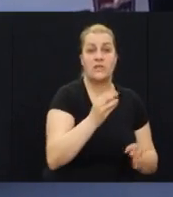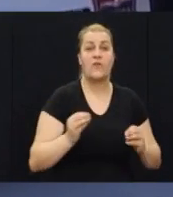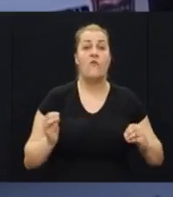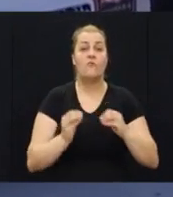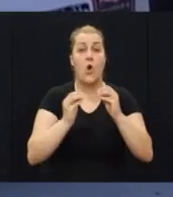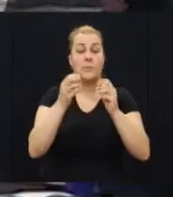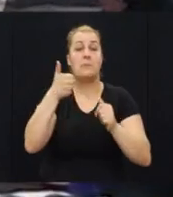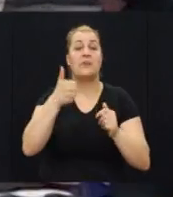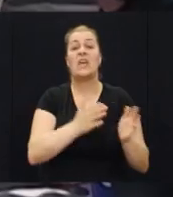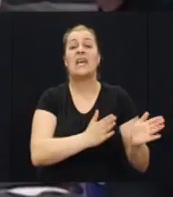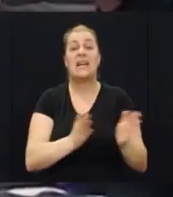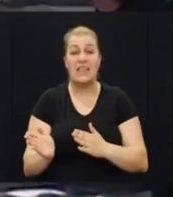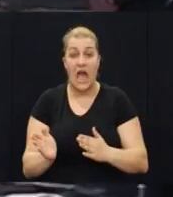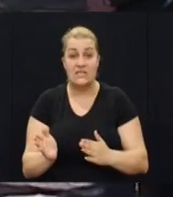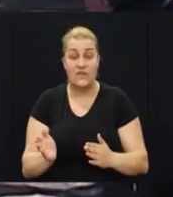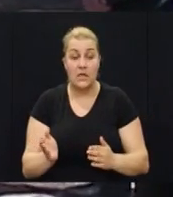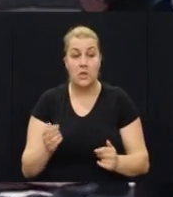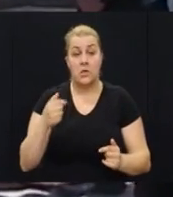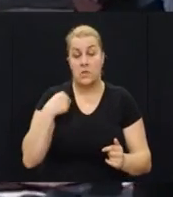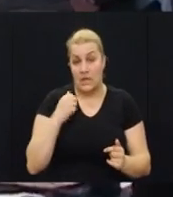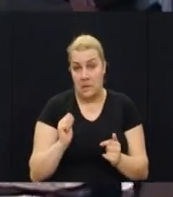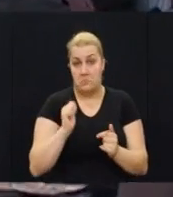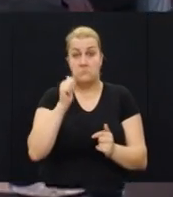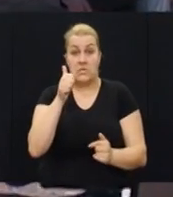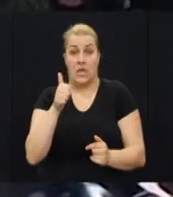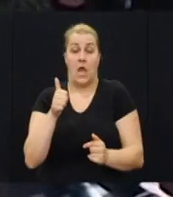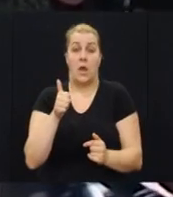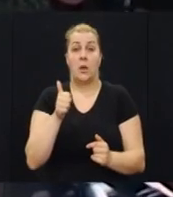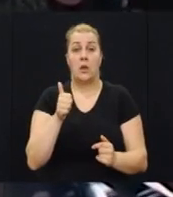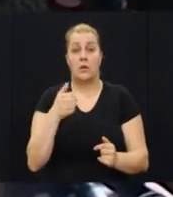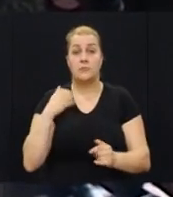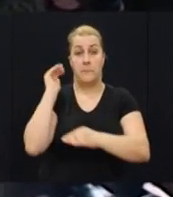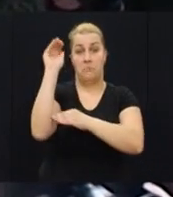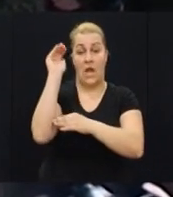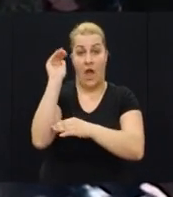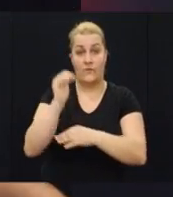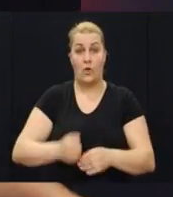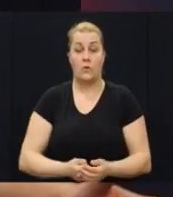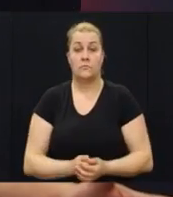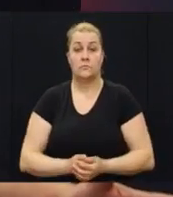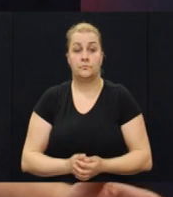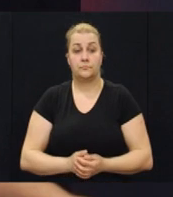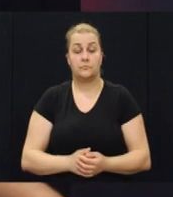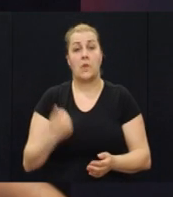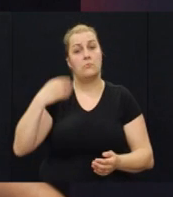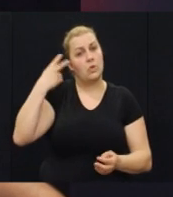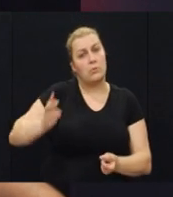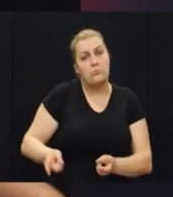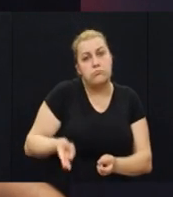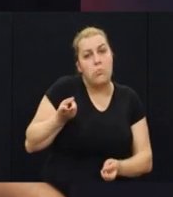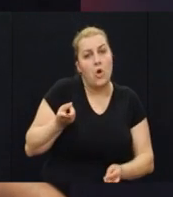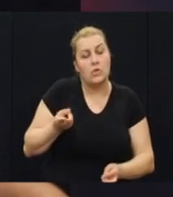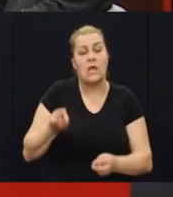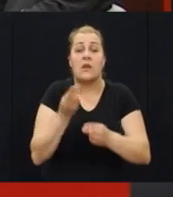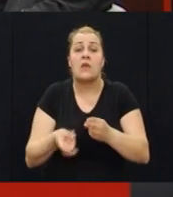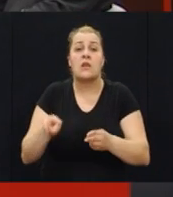prvih redarstvenika. Ja sam jedan od tih koji se javio. Bio sam ponosan